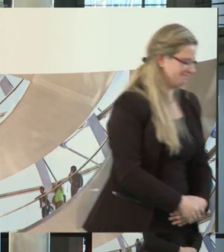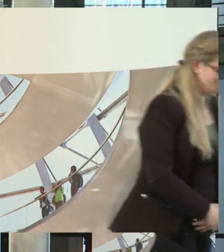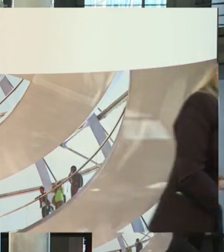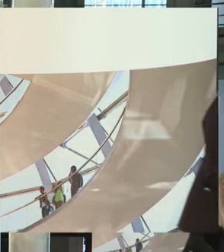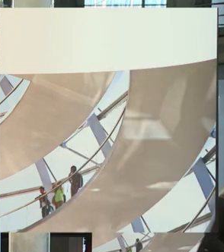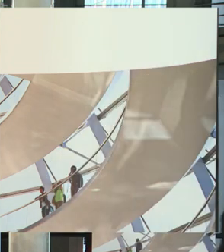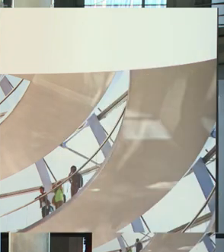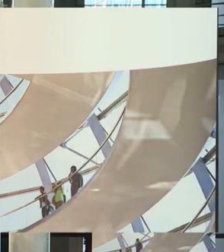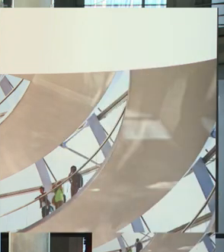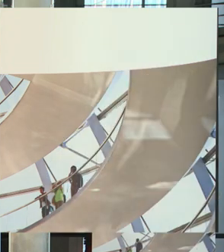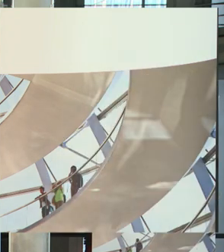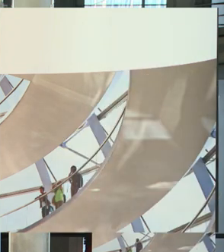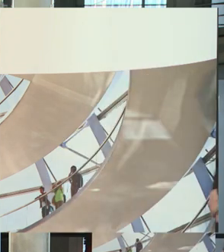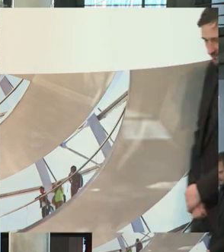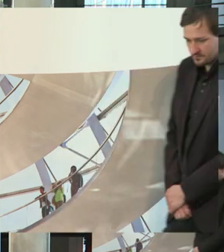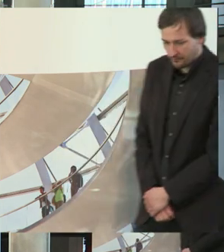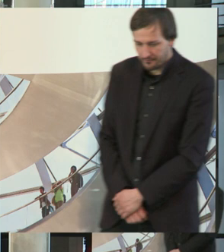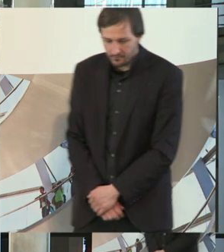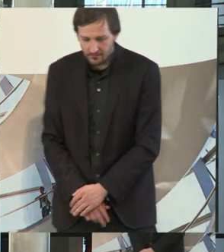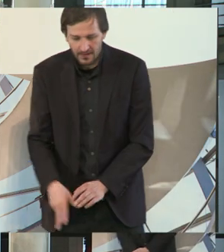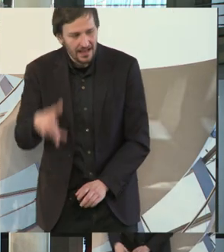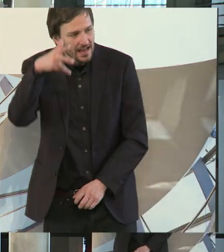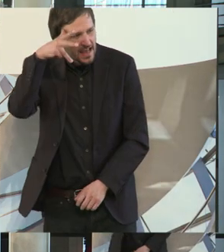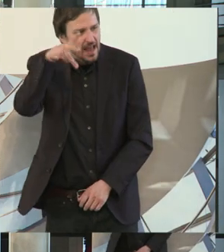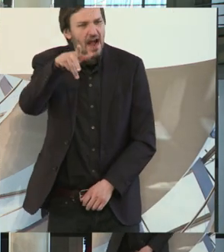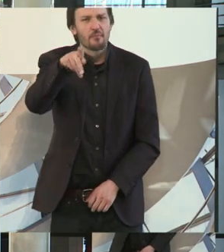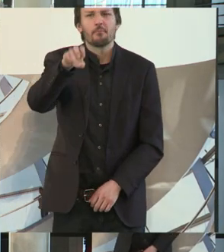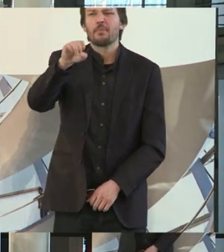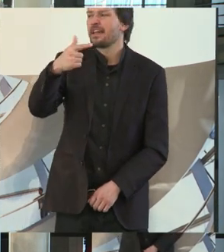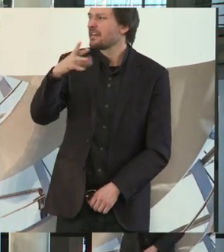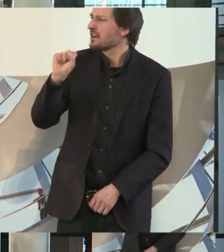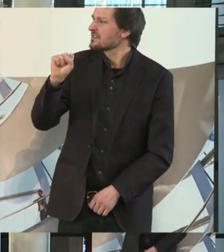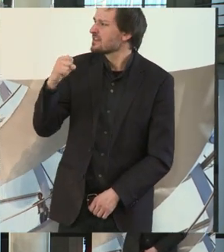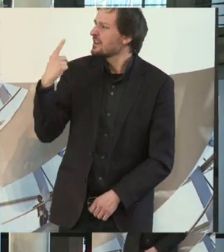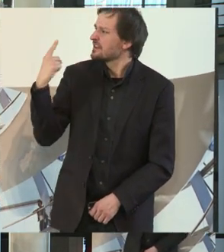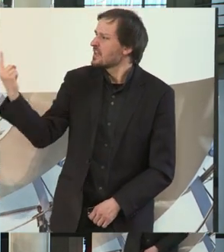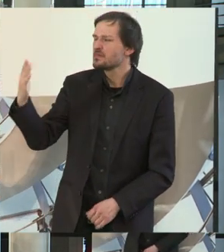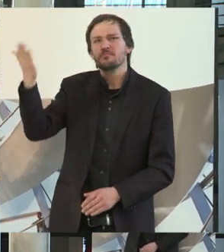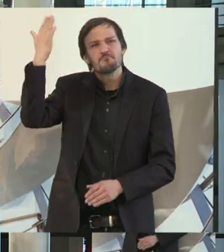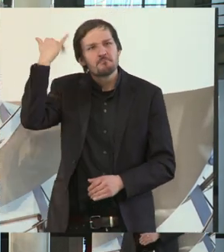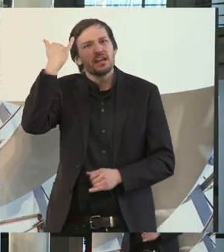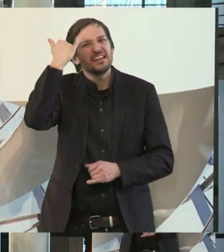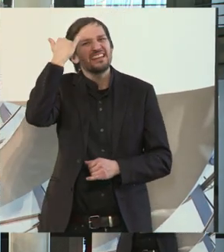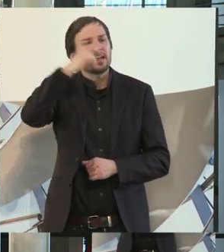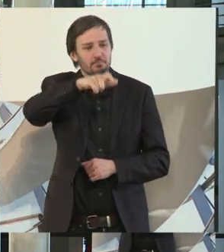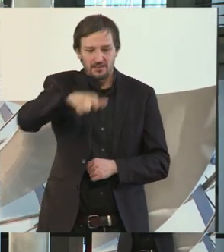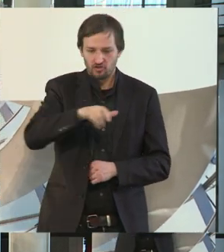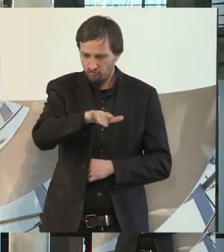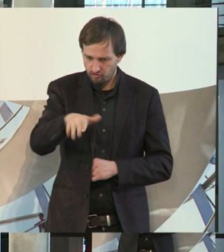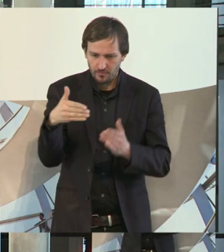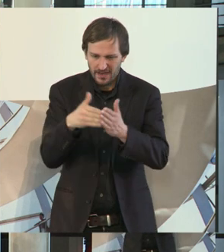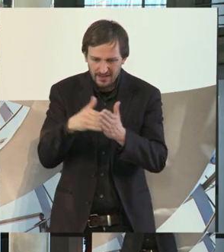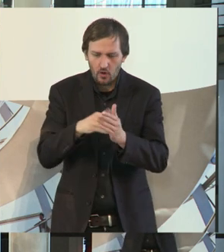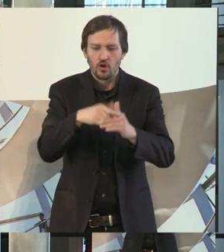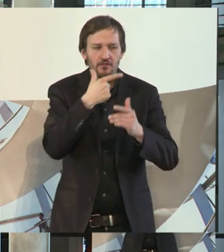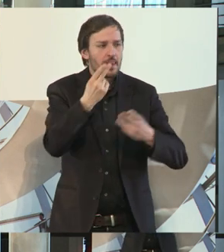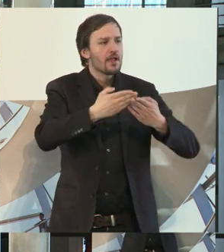Herr Peters, Sie hatten Anfang 2011 die Idee, Menschen mit Behinderung im Freilichtmuseum Dornburg einzusetzen. Und zwar da ganz nach ihren Fähigkeiten,